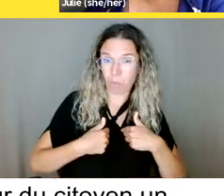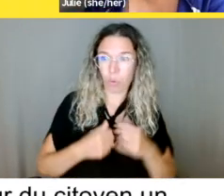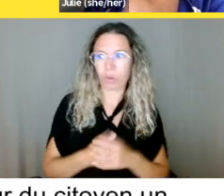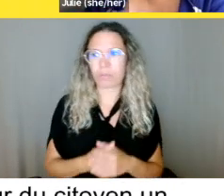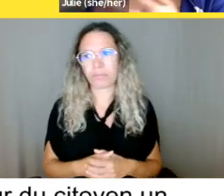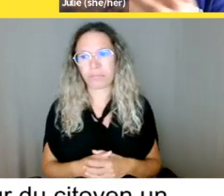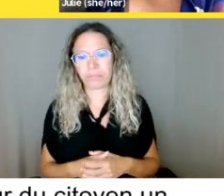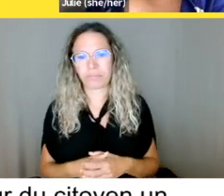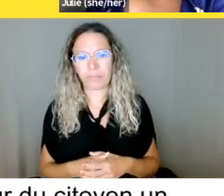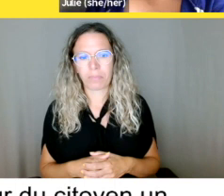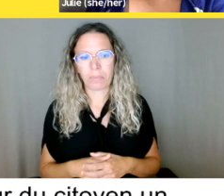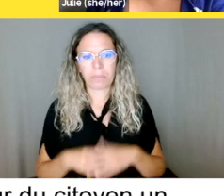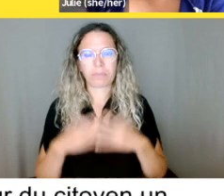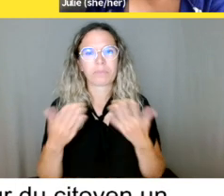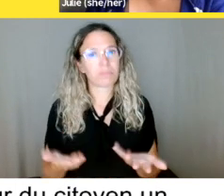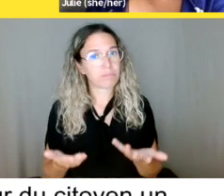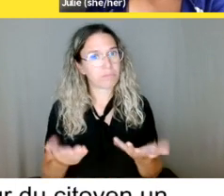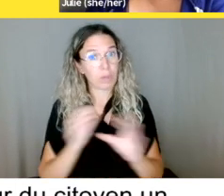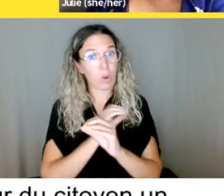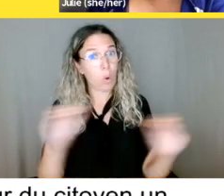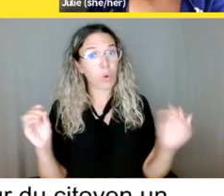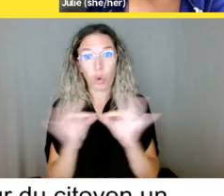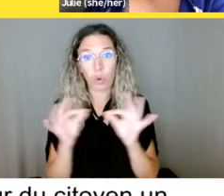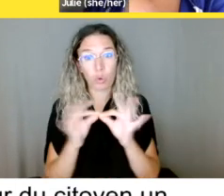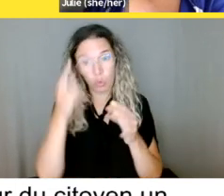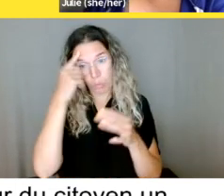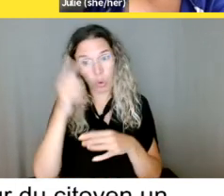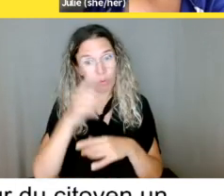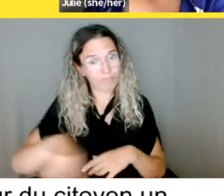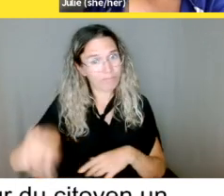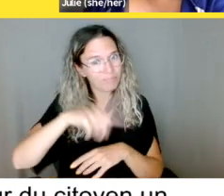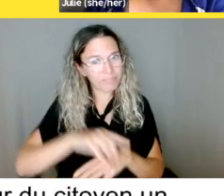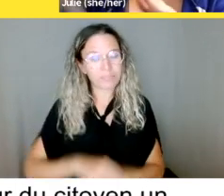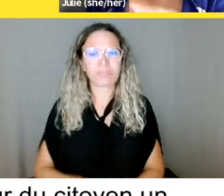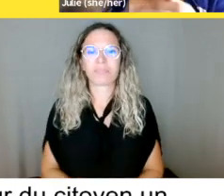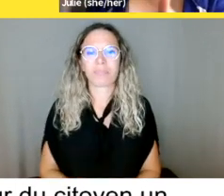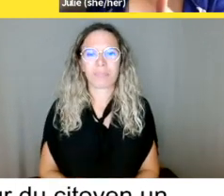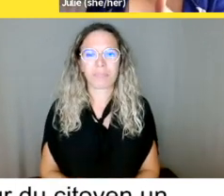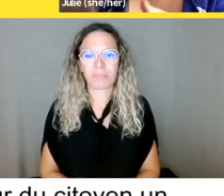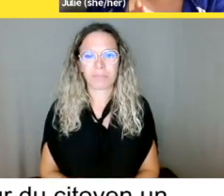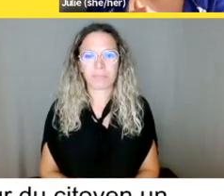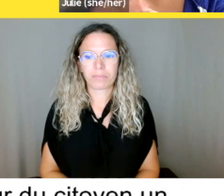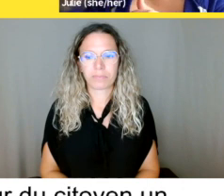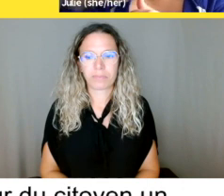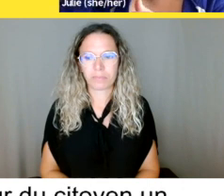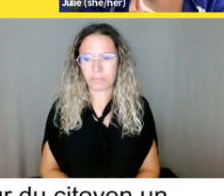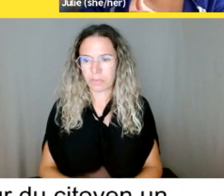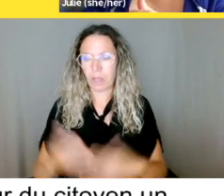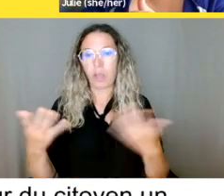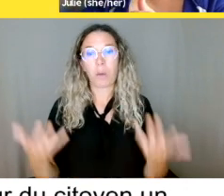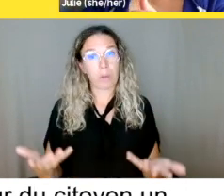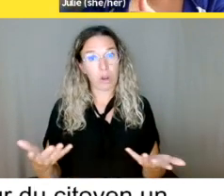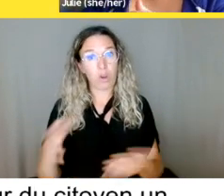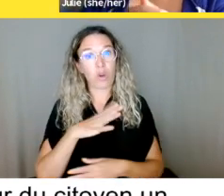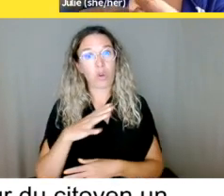finalement, il y aurait un recours en civil. Donc, là, oui, si jamais vous décidez d